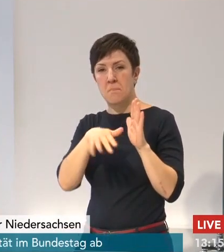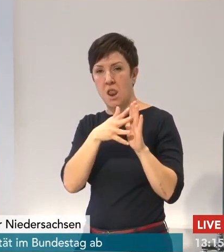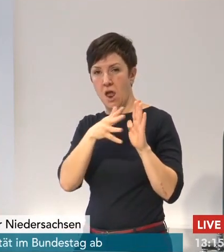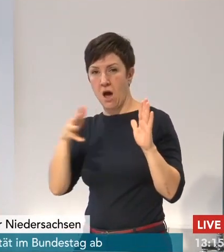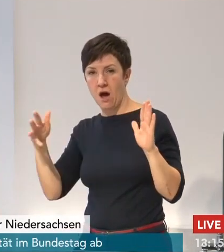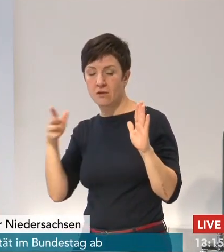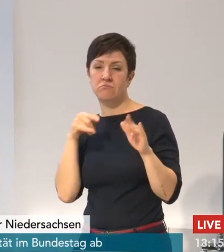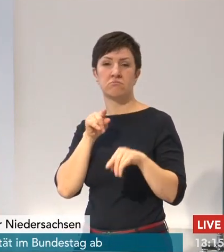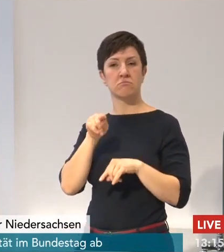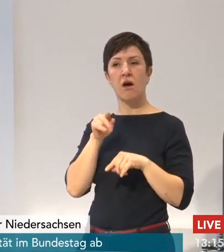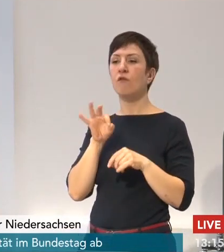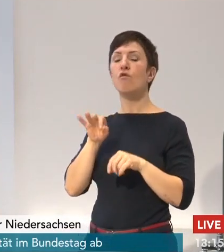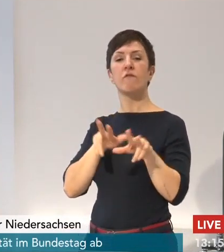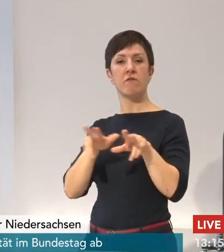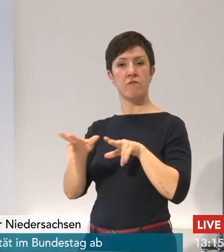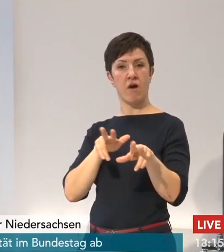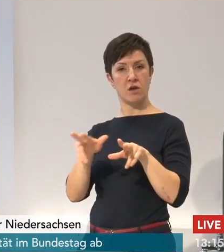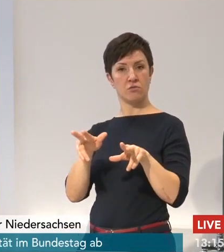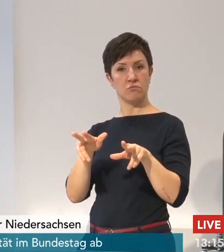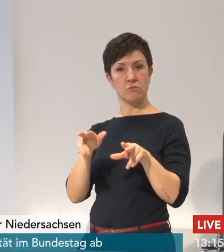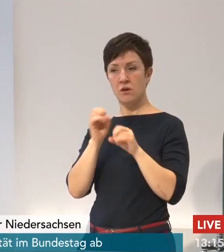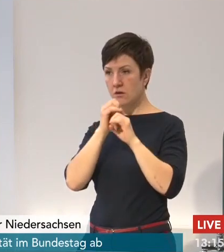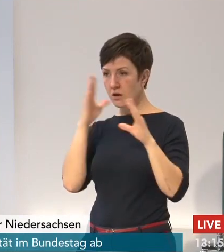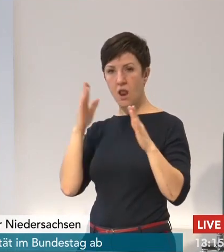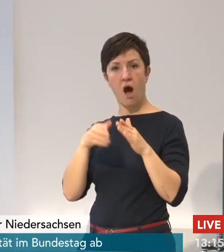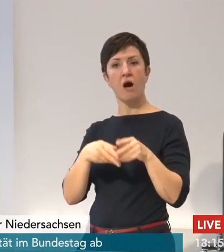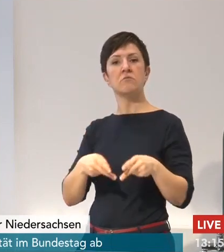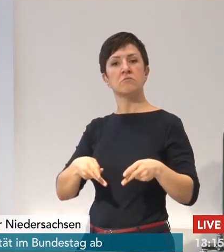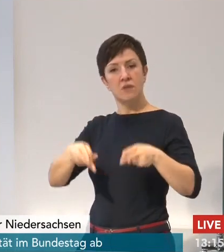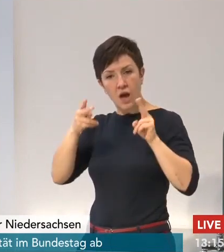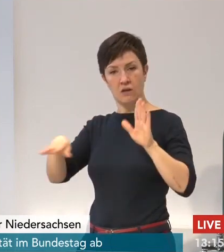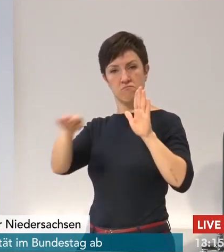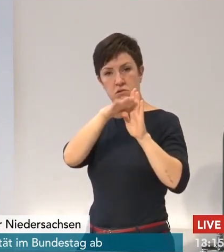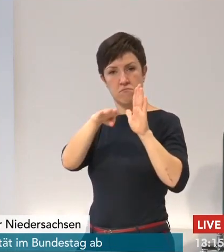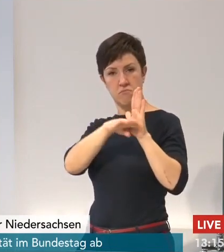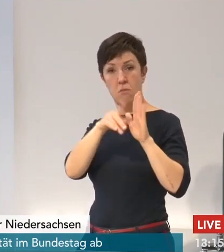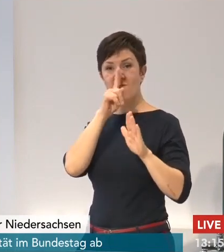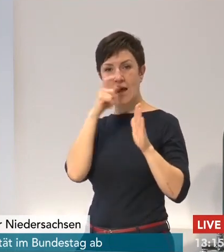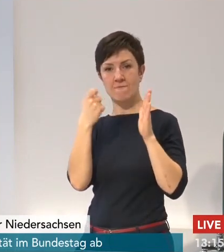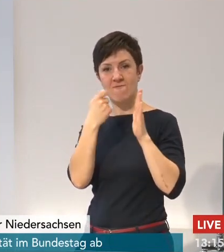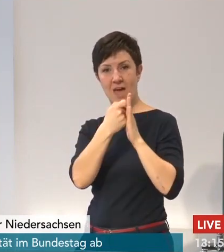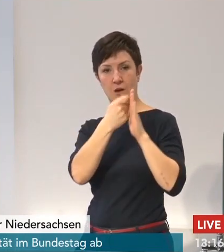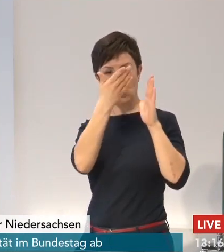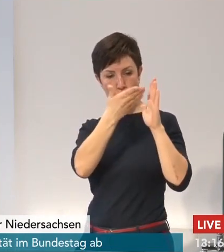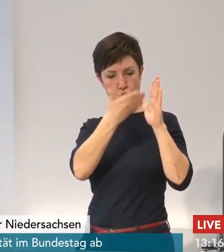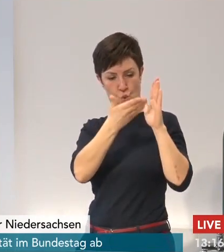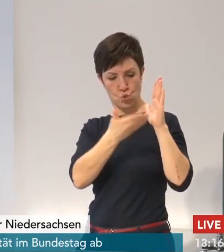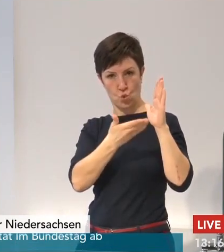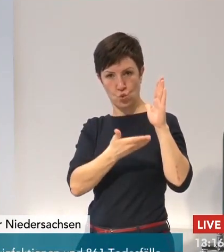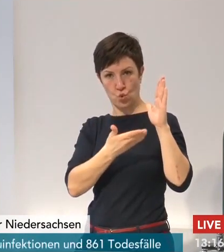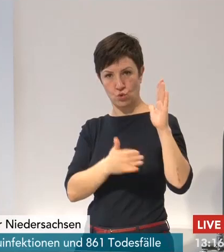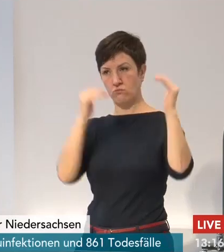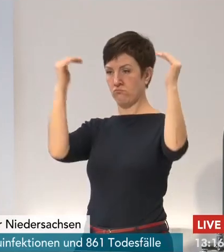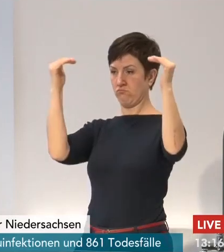allgemein verständlichen, klar definierten Rechtsrahmen bei sich verändernden Inzidenzwerten führen soll. Mit Blick auf einzelne